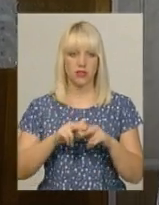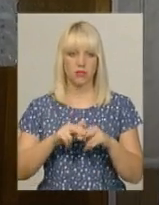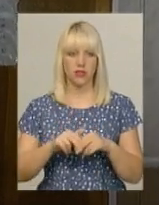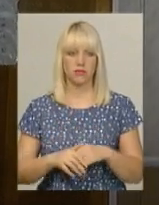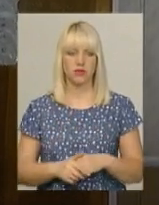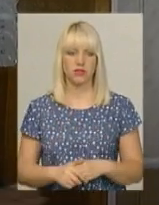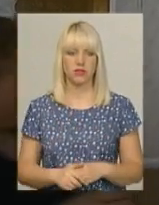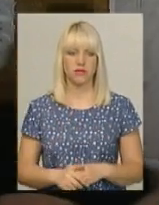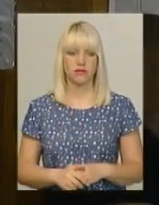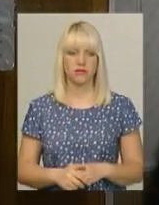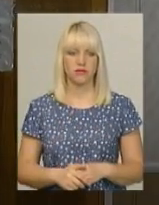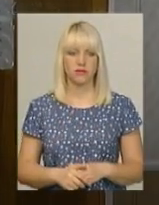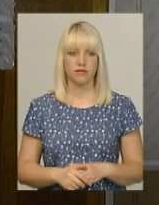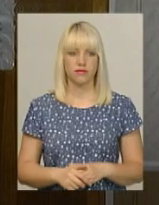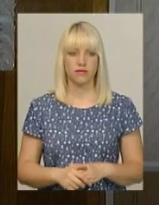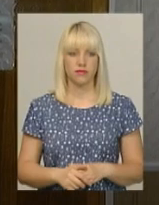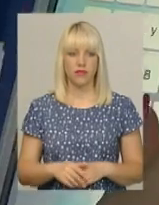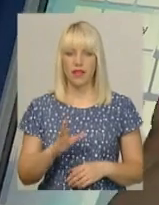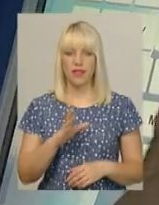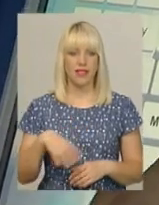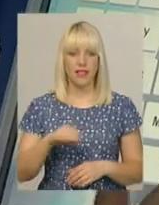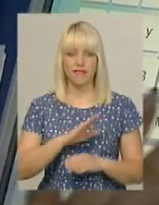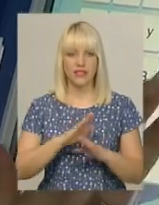Талонський – на нас чоловік, так що не всі можуть сьогодні отримати.